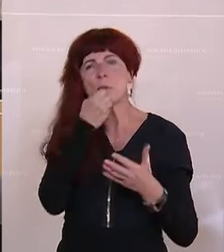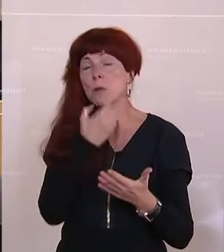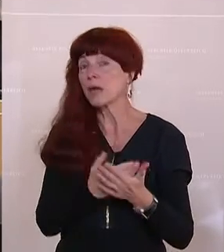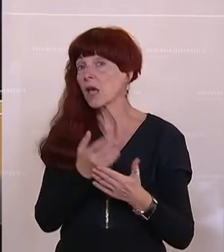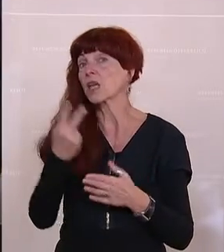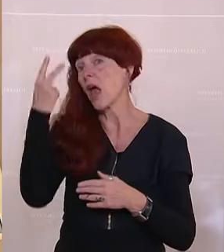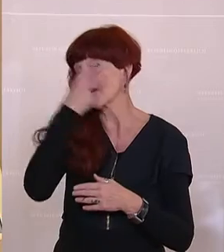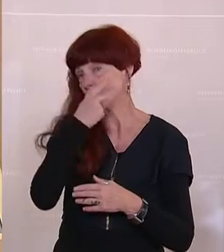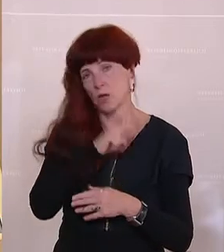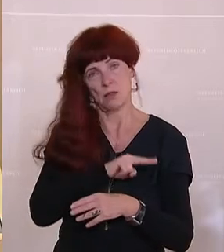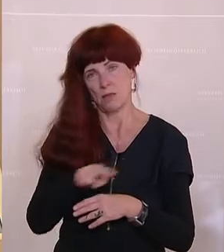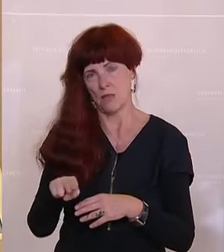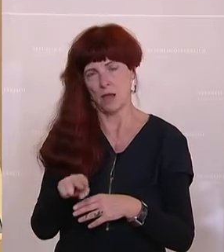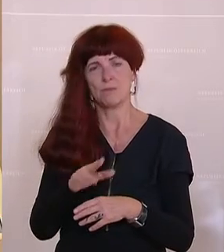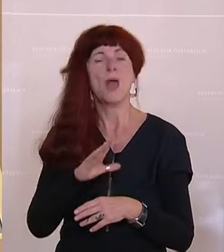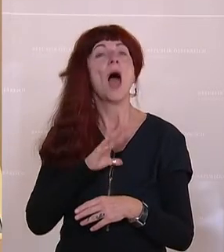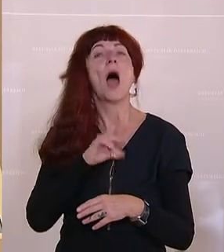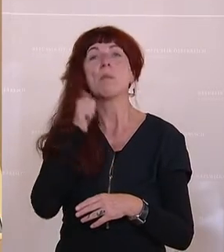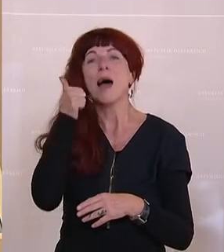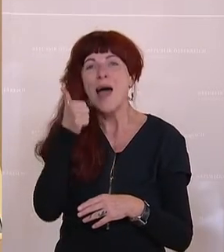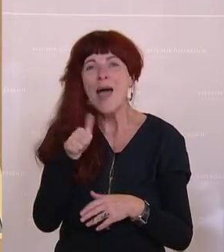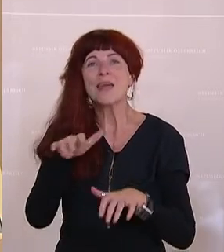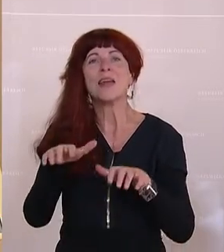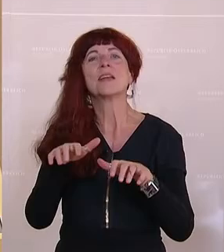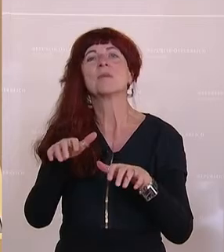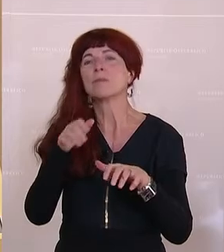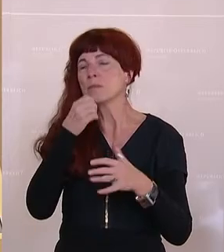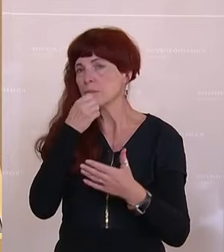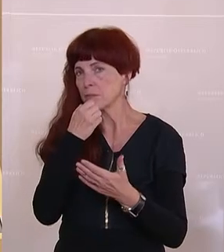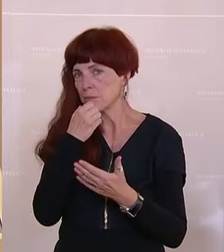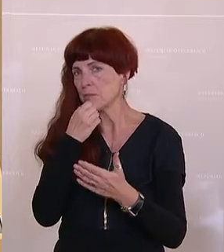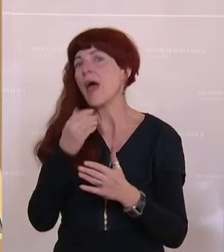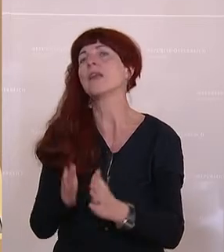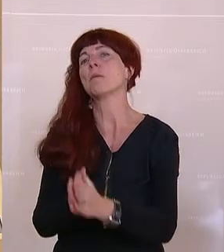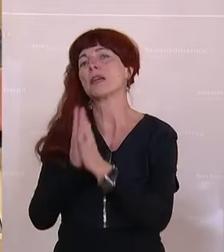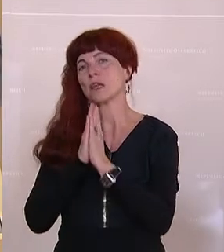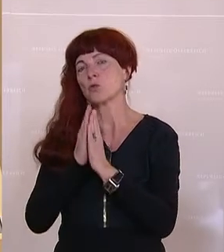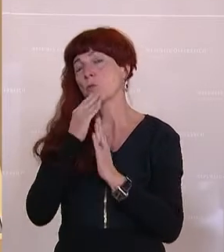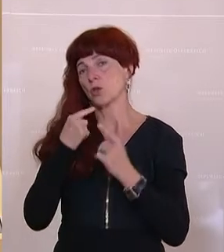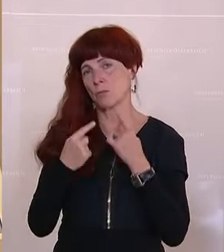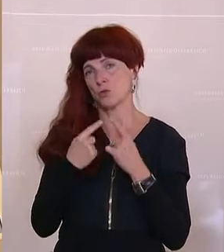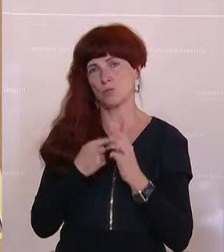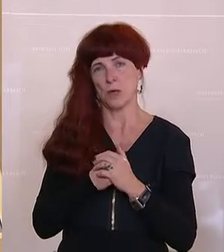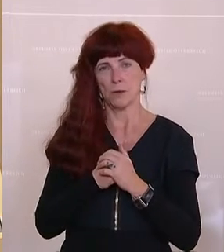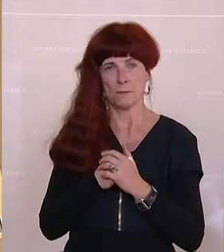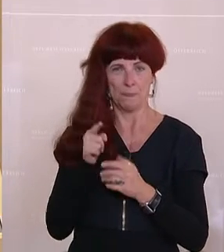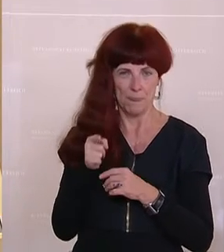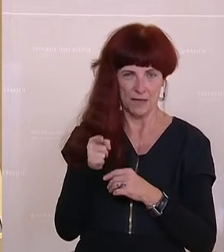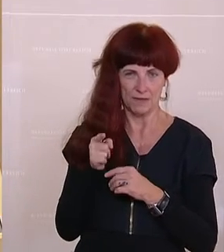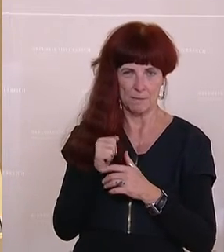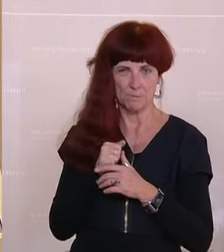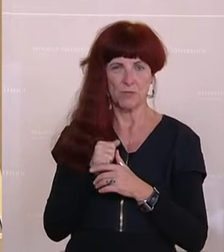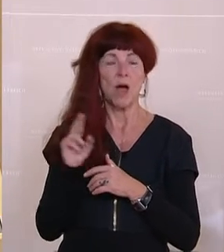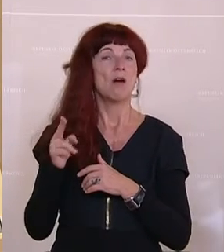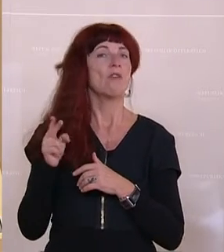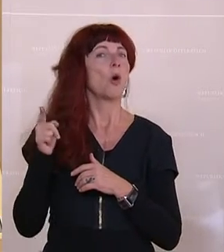zustimmen. Ich möchte aber konkret auf einen Sammelbericht, auf eine Petition eingehen, weil das, glaube ich, ganz